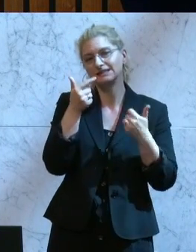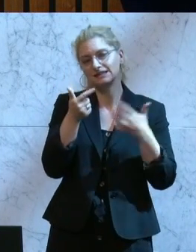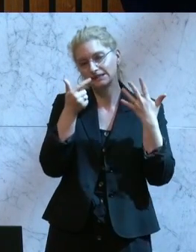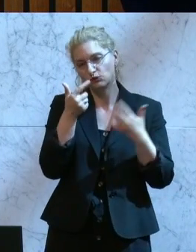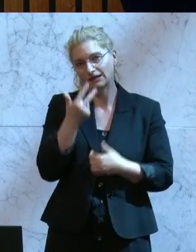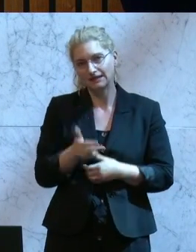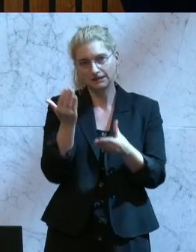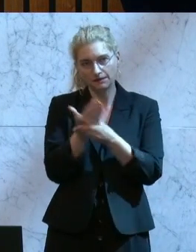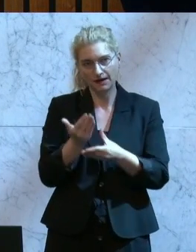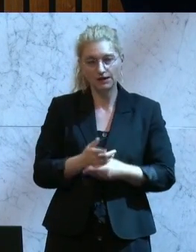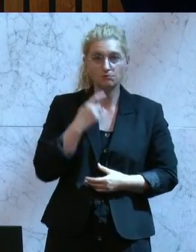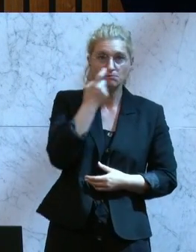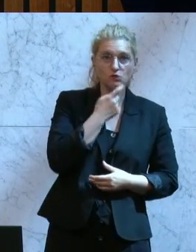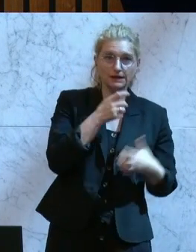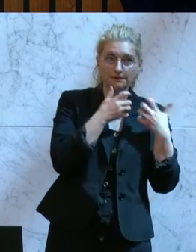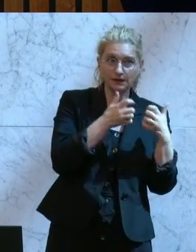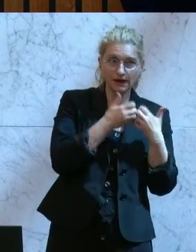Auf die mündliche Berichterstattung wurde verzichtet.